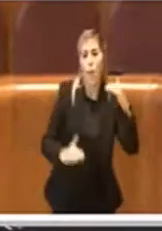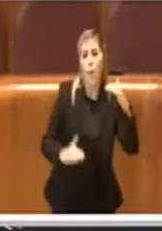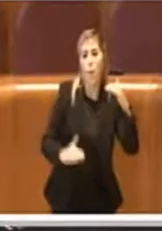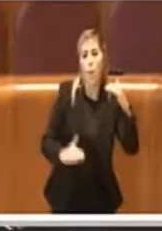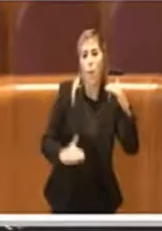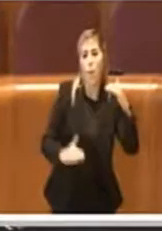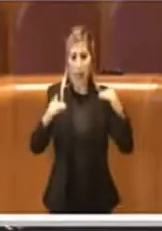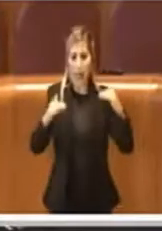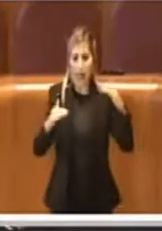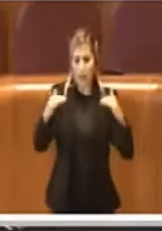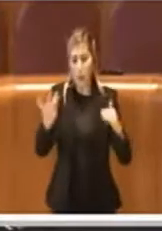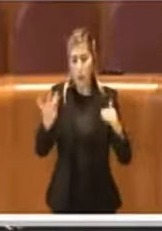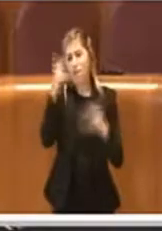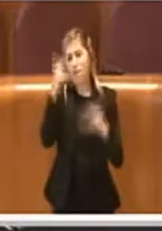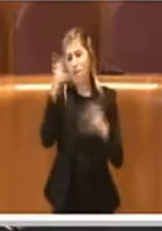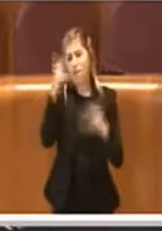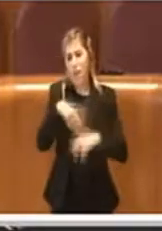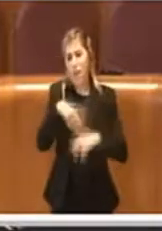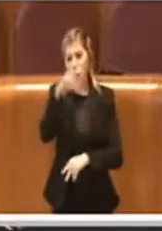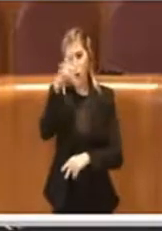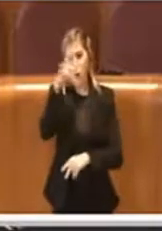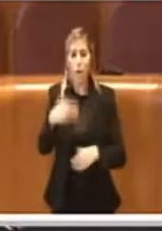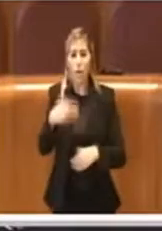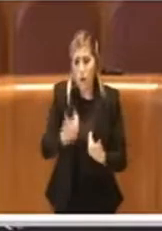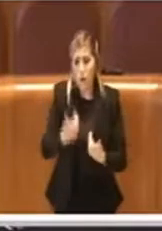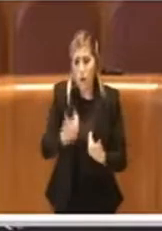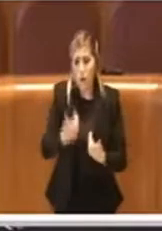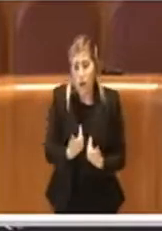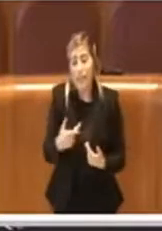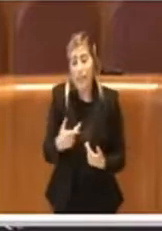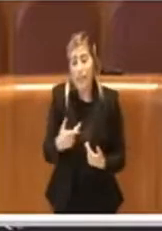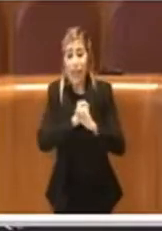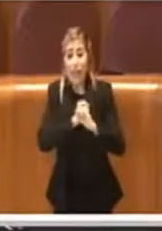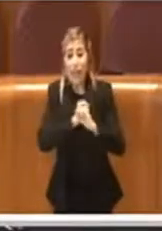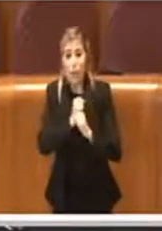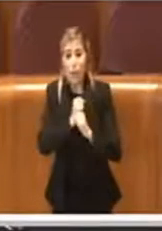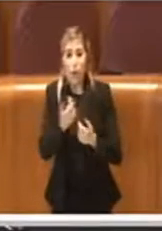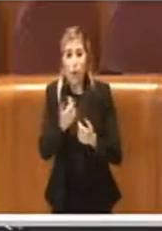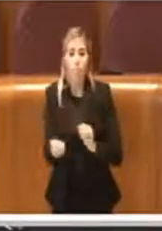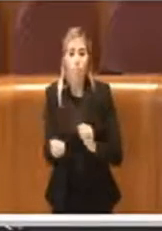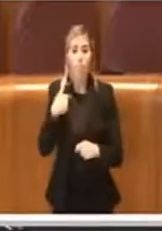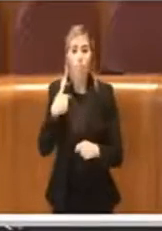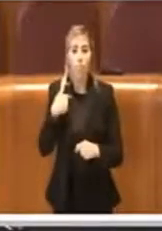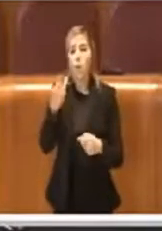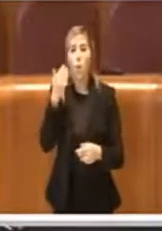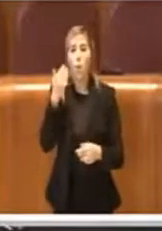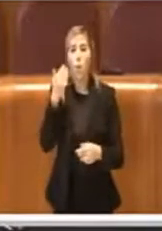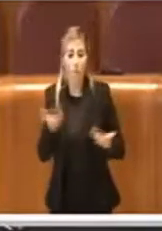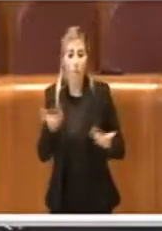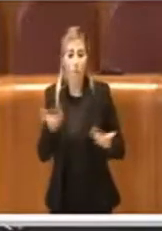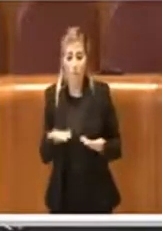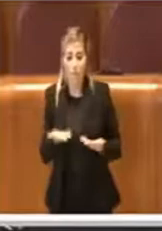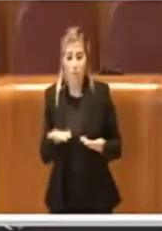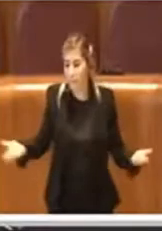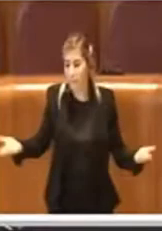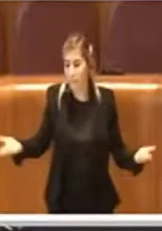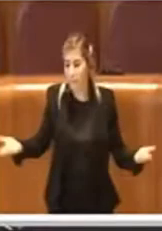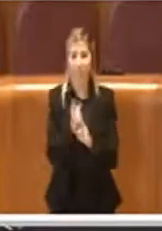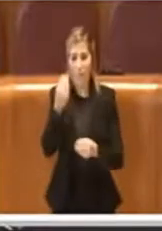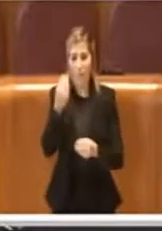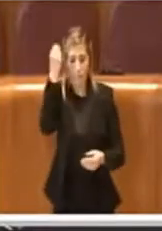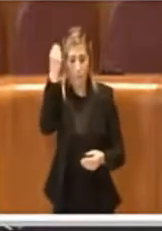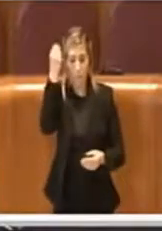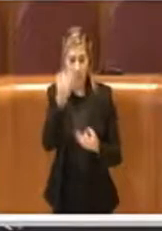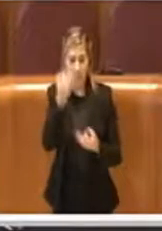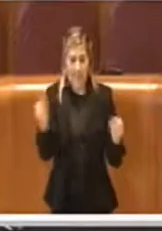riconoscendo i miei errori perché penso che sia un vantaggio e un qualcosa che l'uomo deve sempre tener conto,